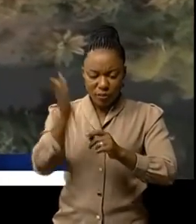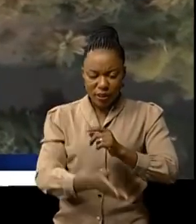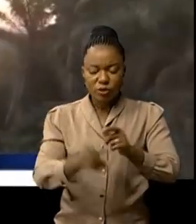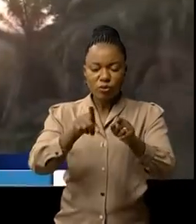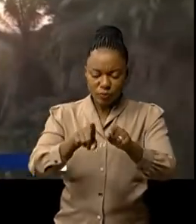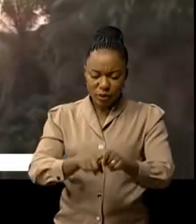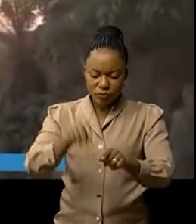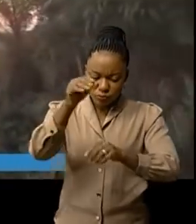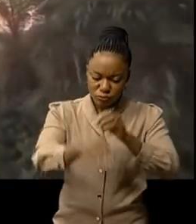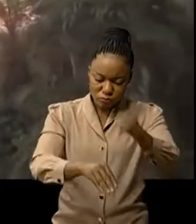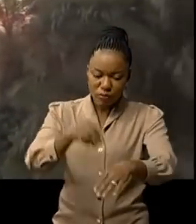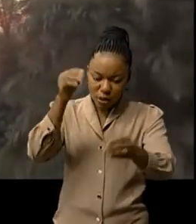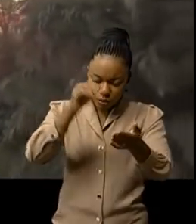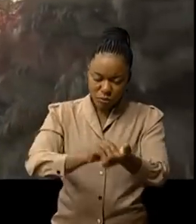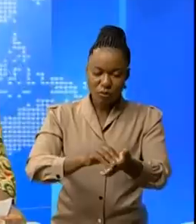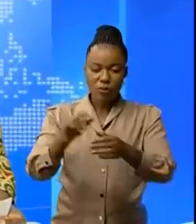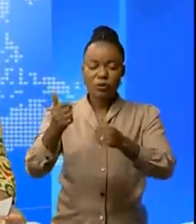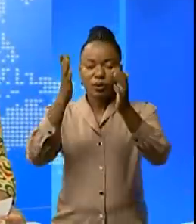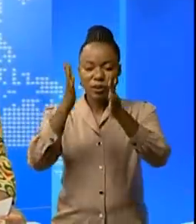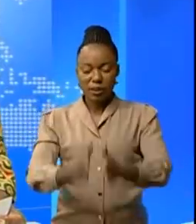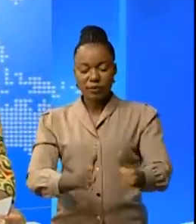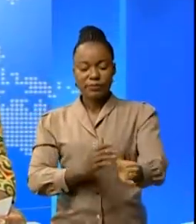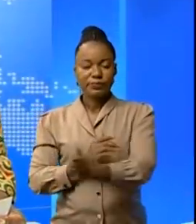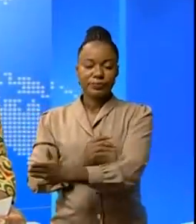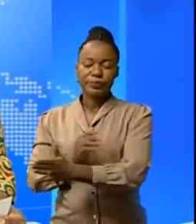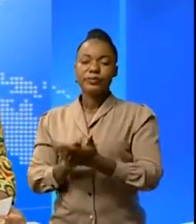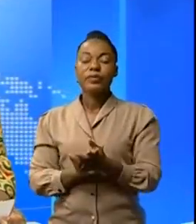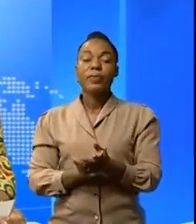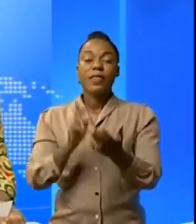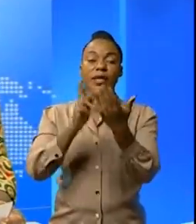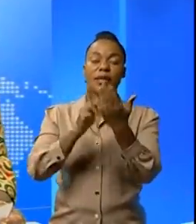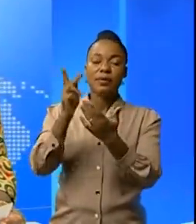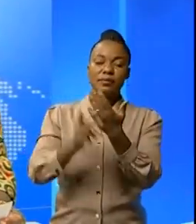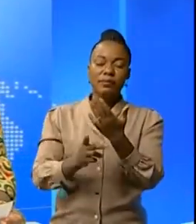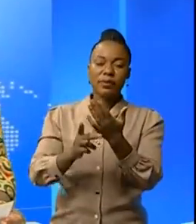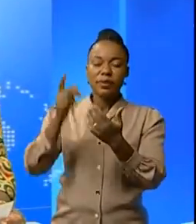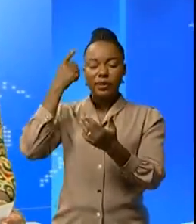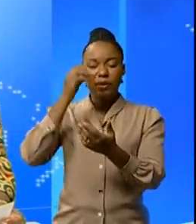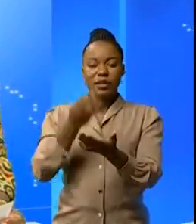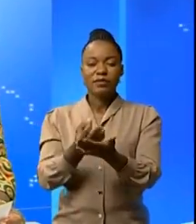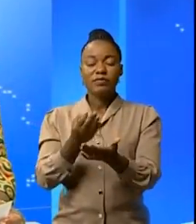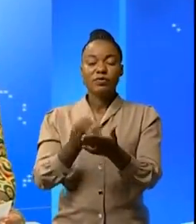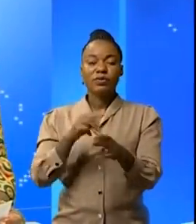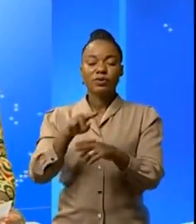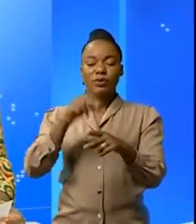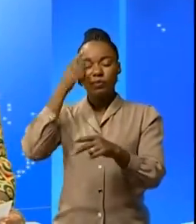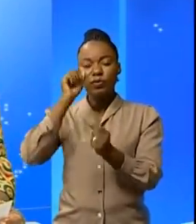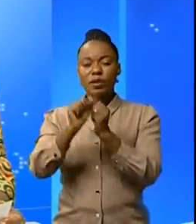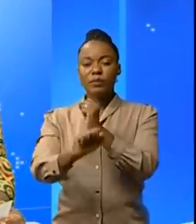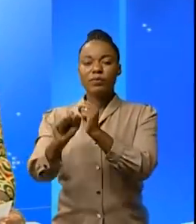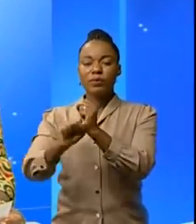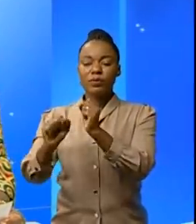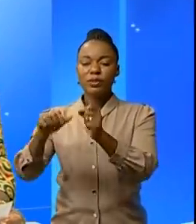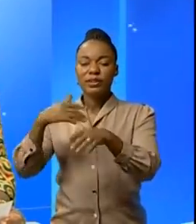contre le réchauffement climatique le plan opérationnel du fonds national pour la promotion de services